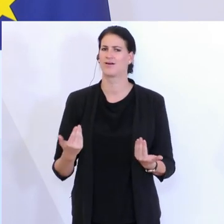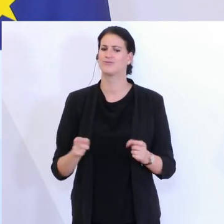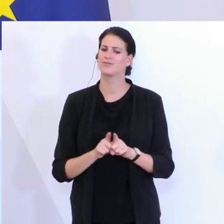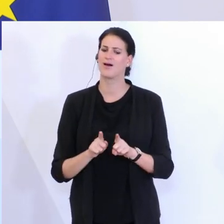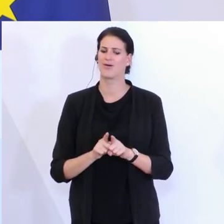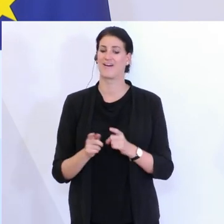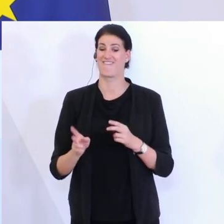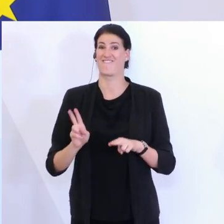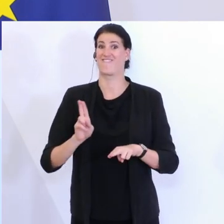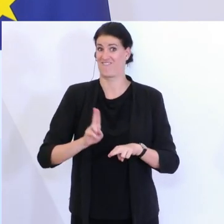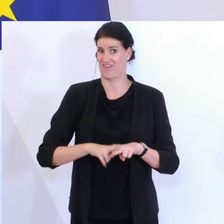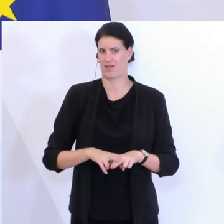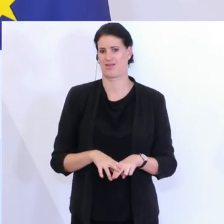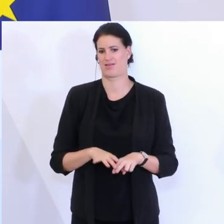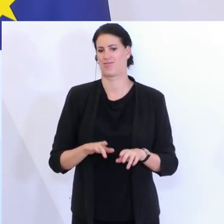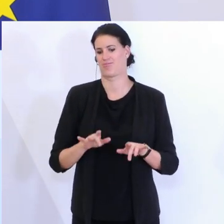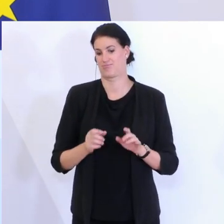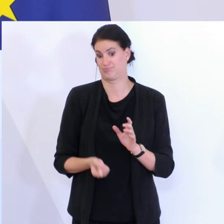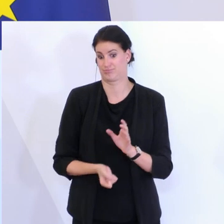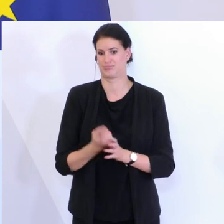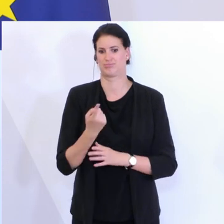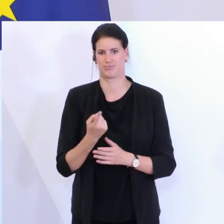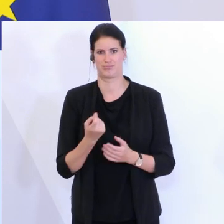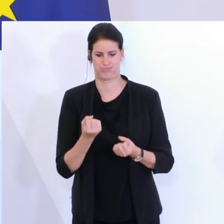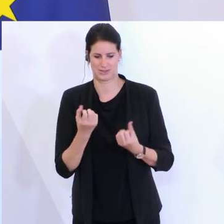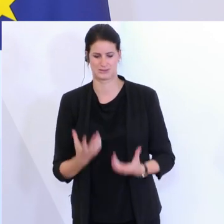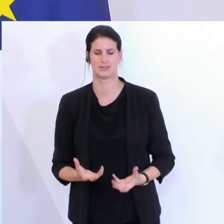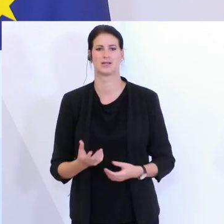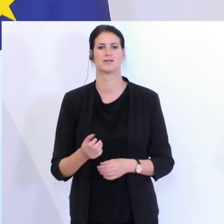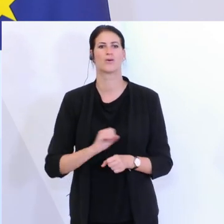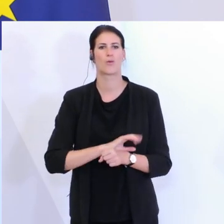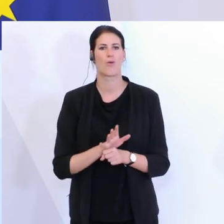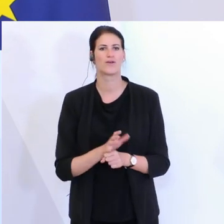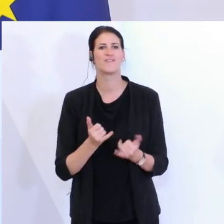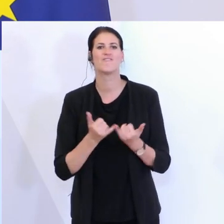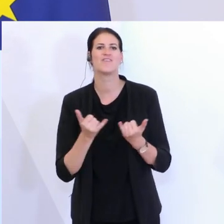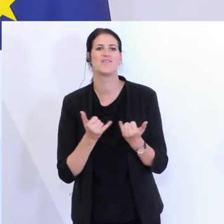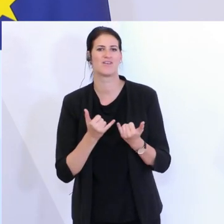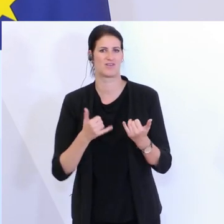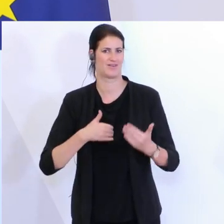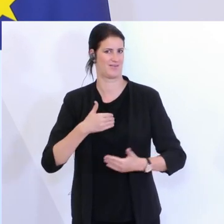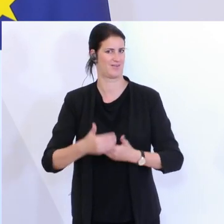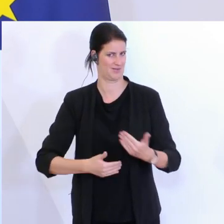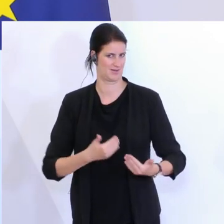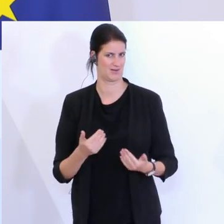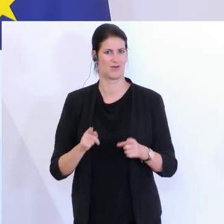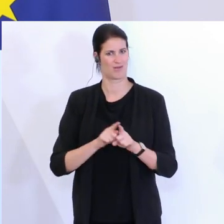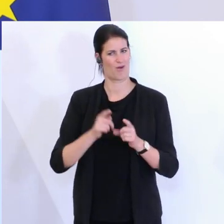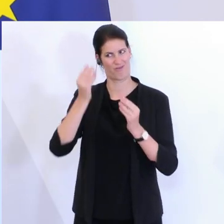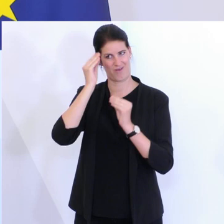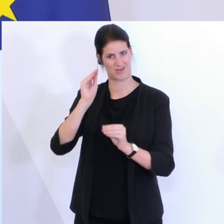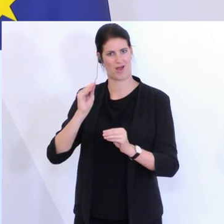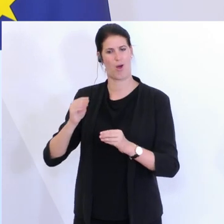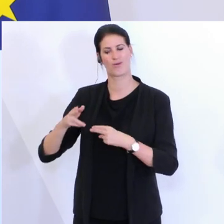es Covid-Fälle gibt, dieses Vertrauen auch von unseren Nachbarländern zu bekommen und zu erhalten.